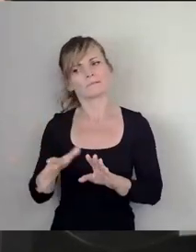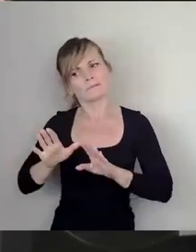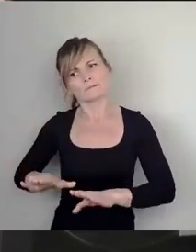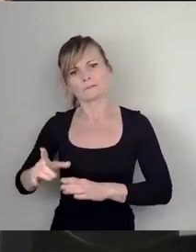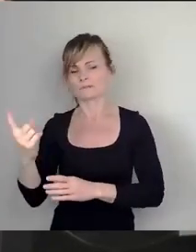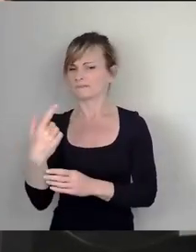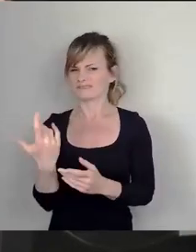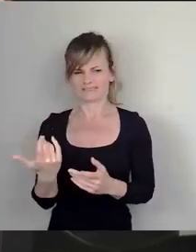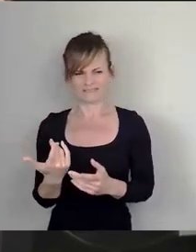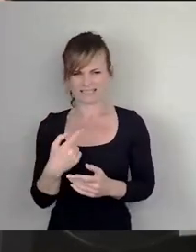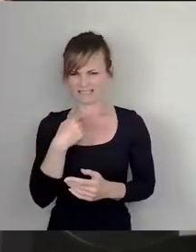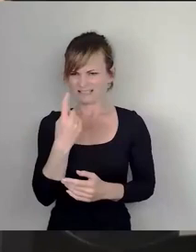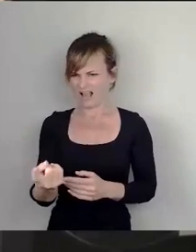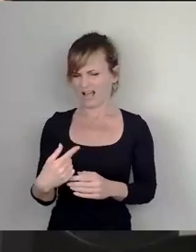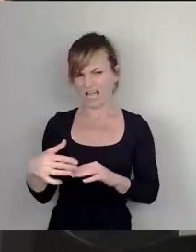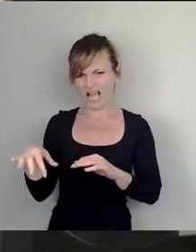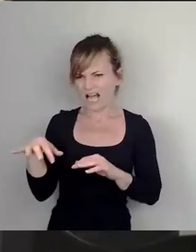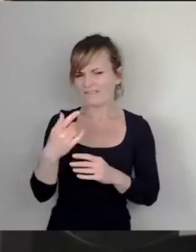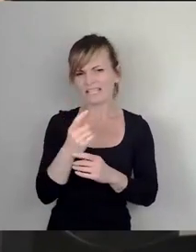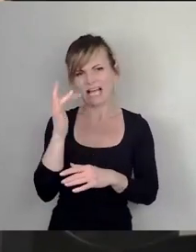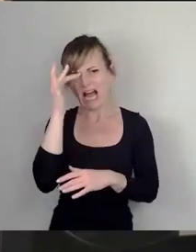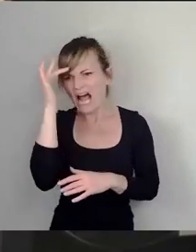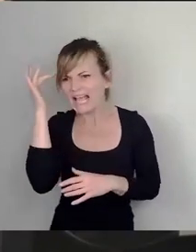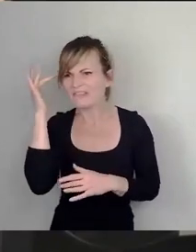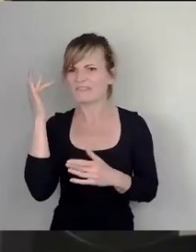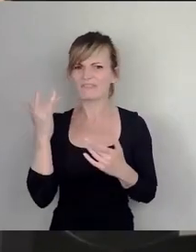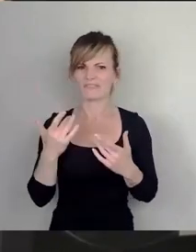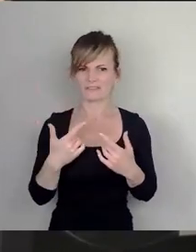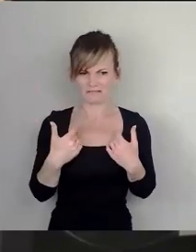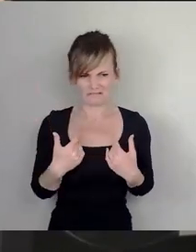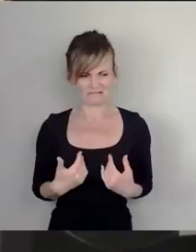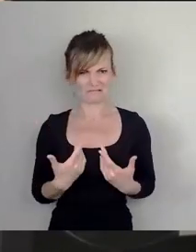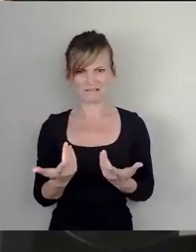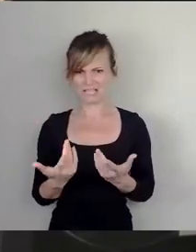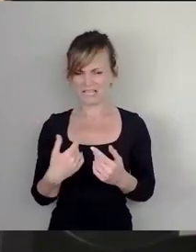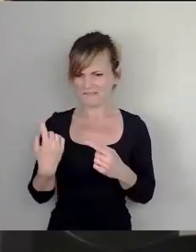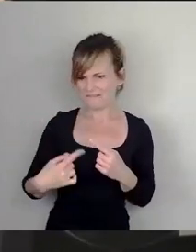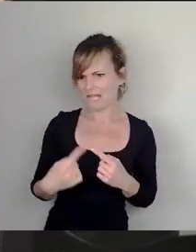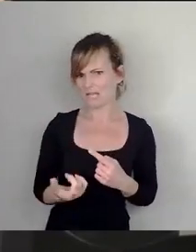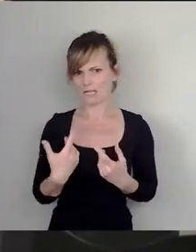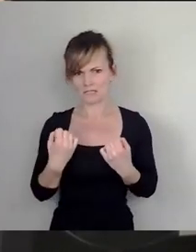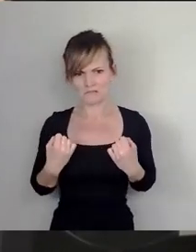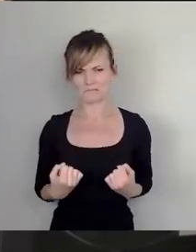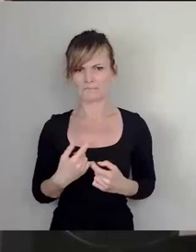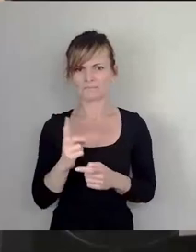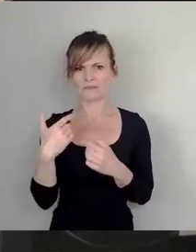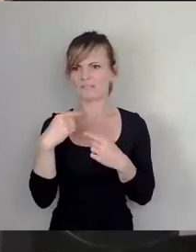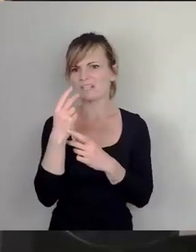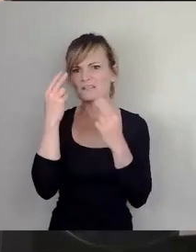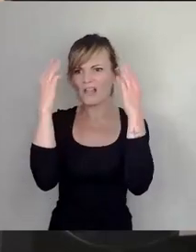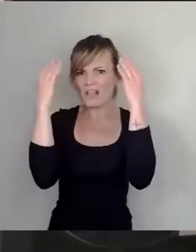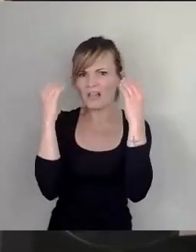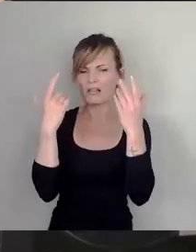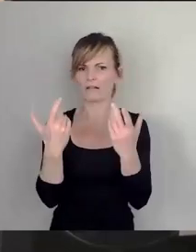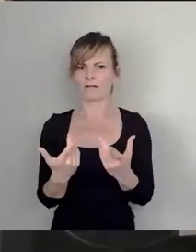Reife und fehlende bildungsbürgerliche Grundierung anmahnen. Klemperer ist